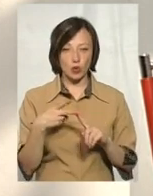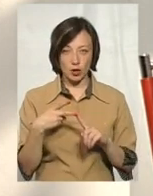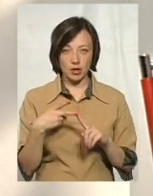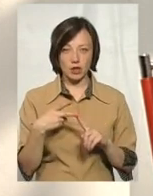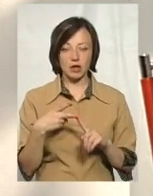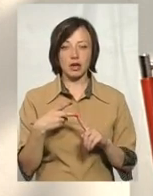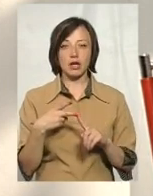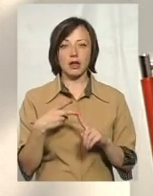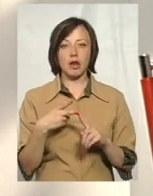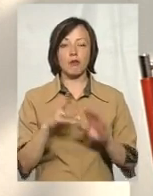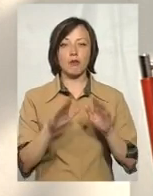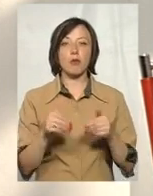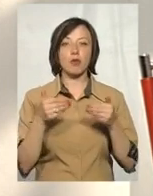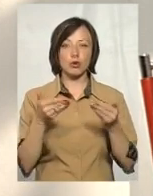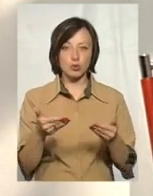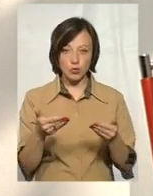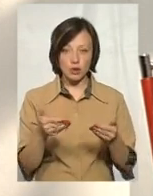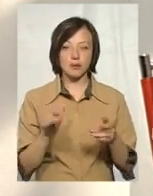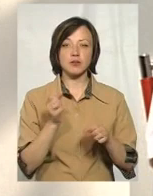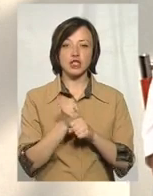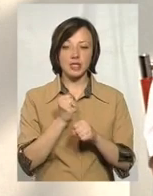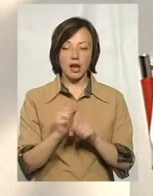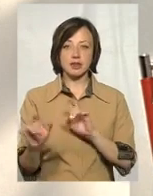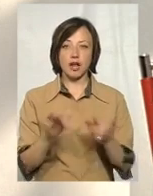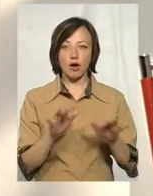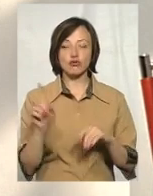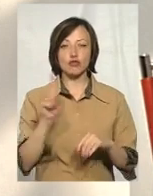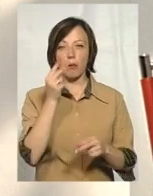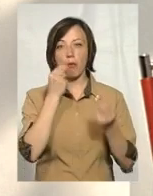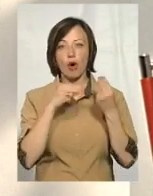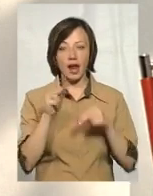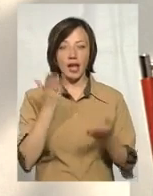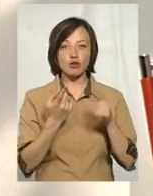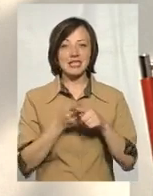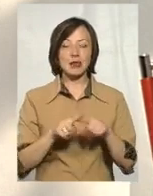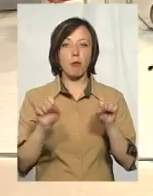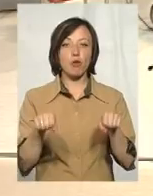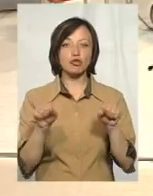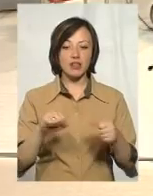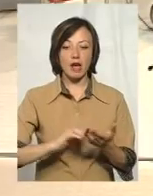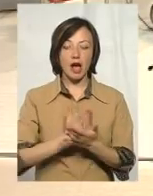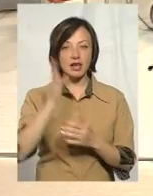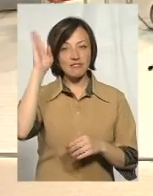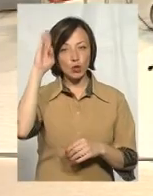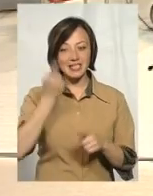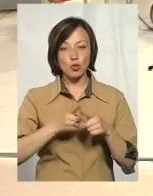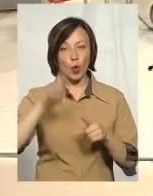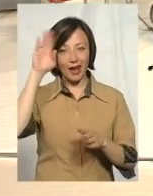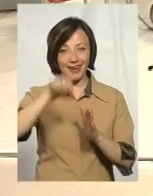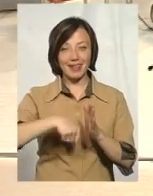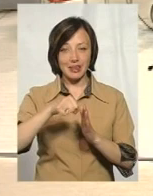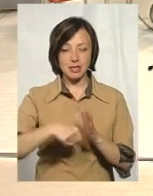пропонуємо вжиття відповідних заходів, щоб покращити, якщо це можливо, якість води з тої криниці.